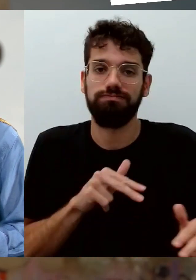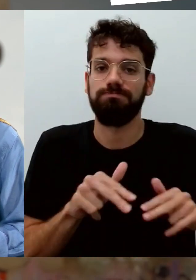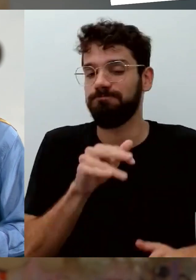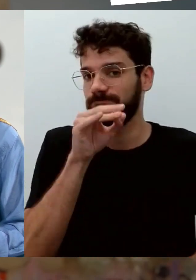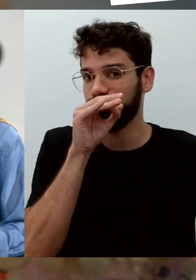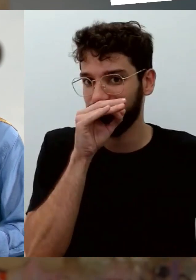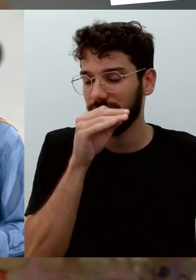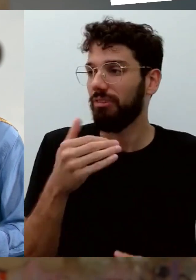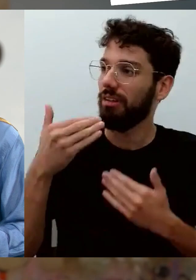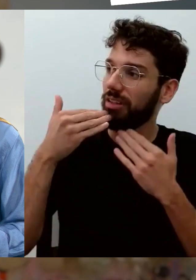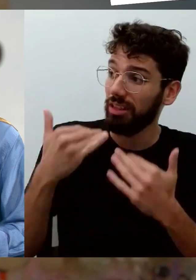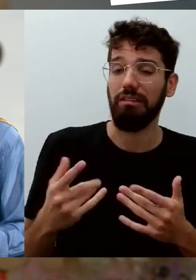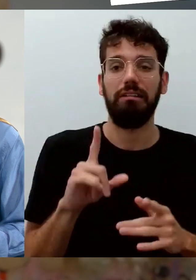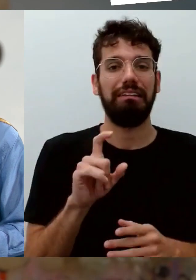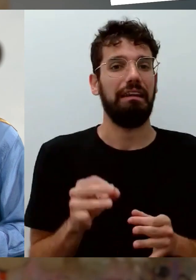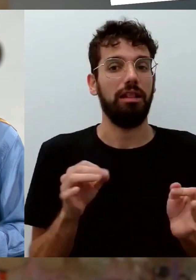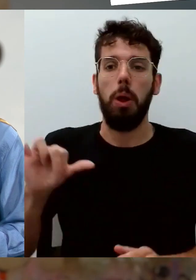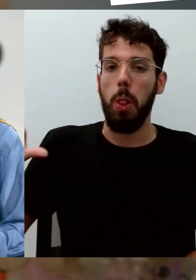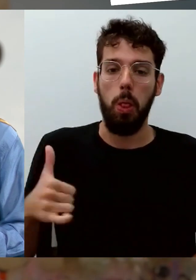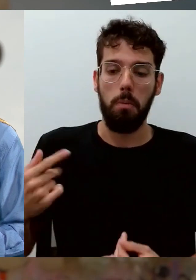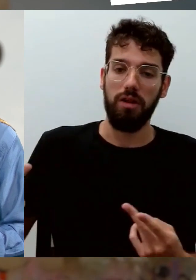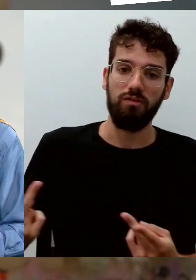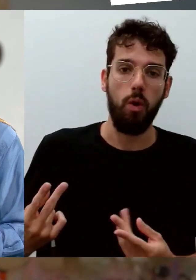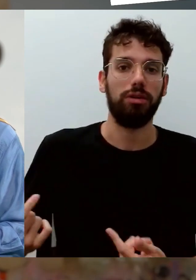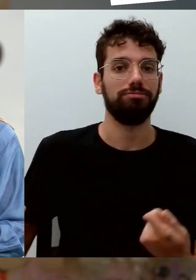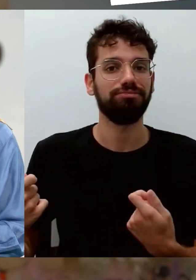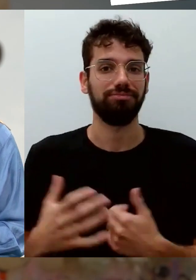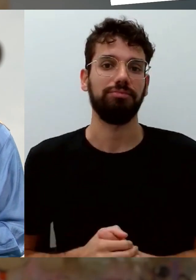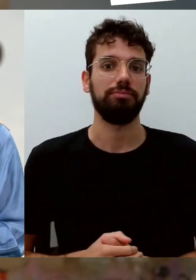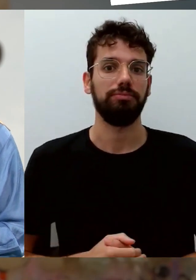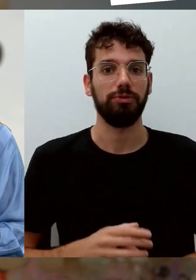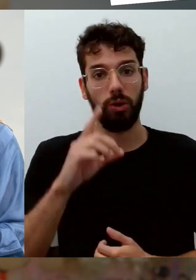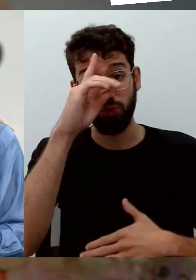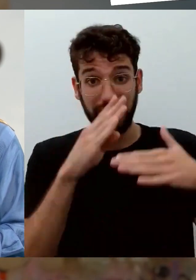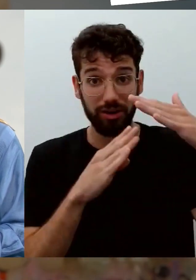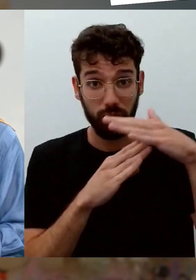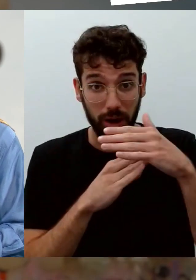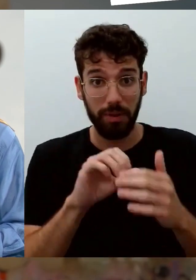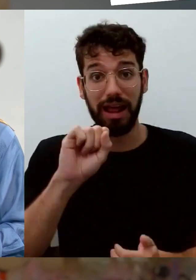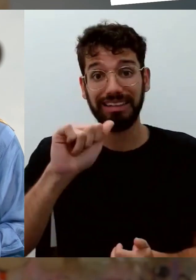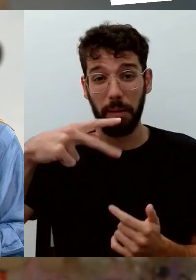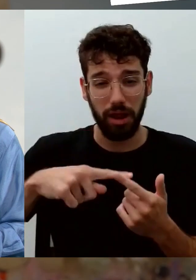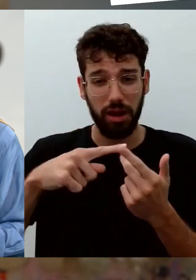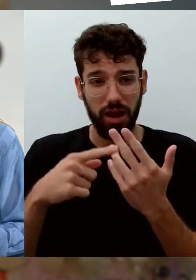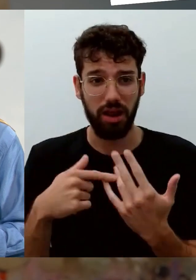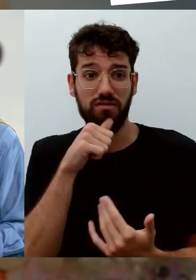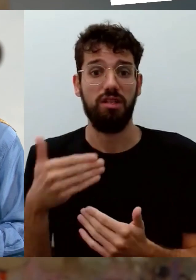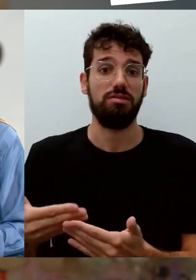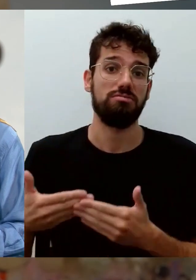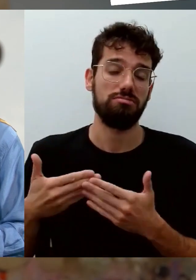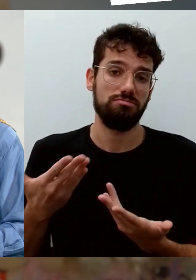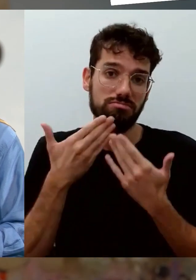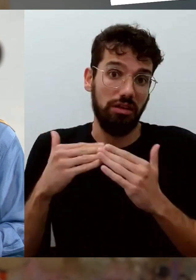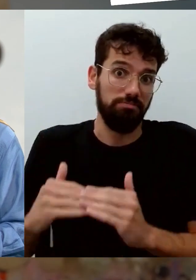wieder als Förderer des Digitaltags mit dabei sind. Die Deutsche Telekom, Vodafone und SAP. Denn ohne Förderer in der Hinterhand wäre so ein